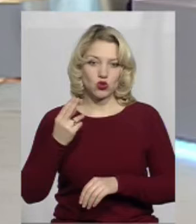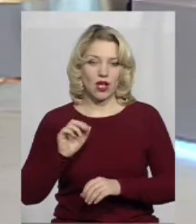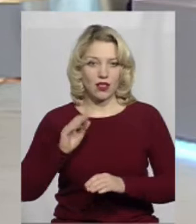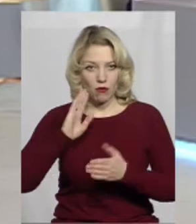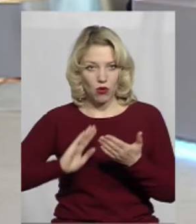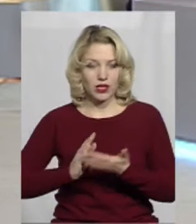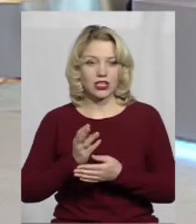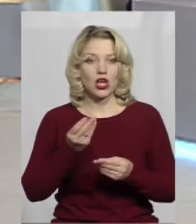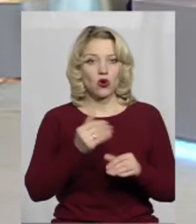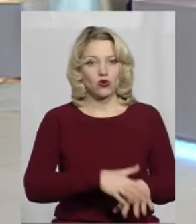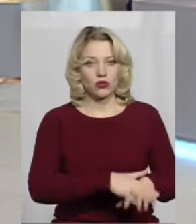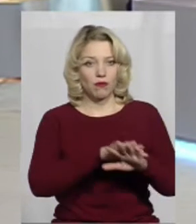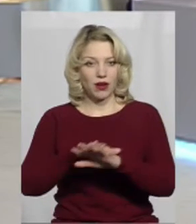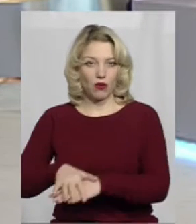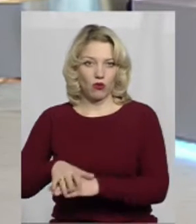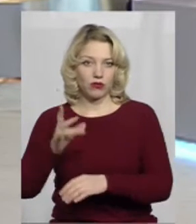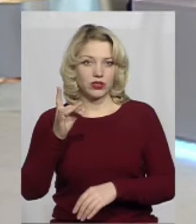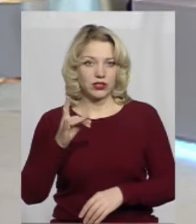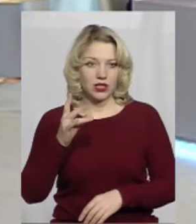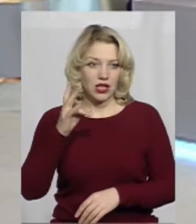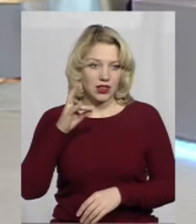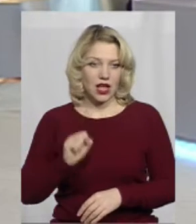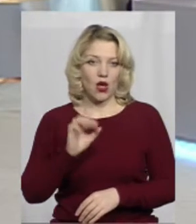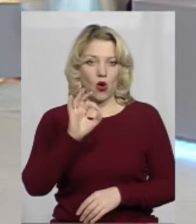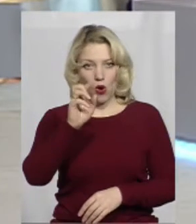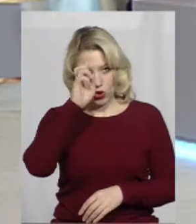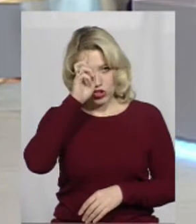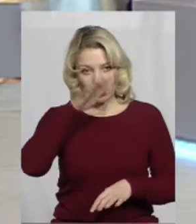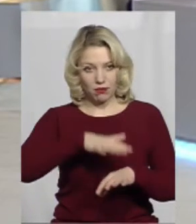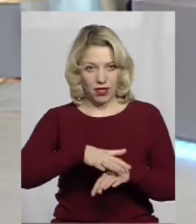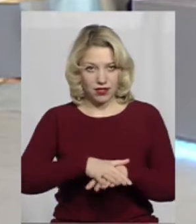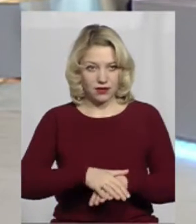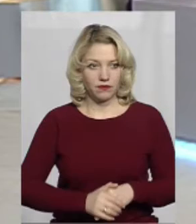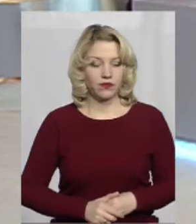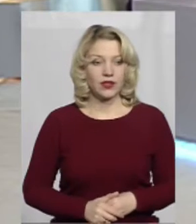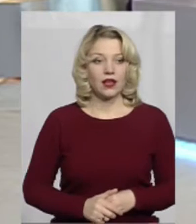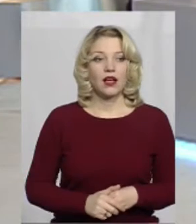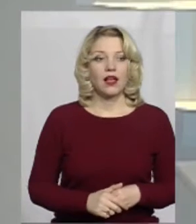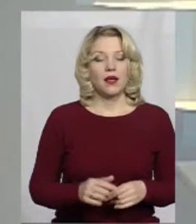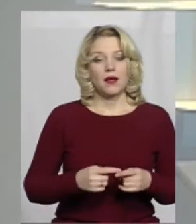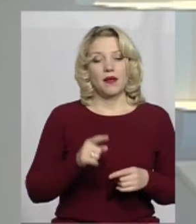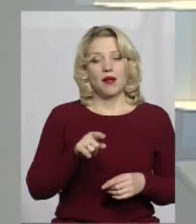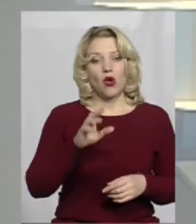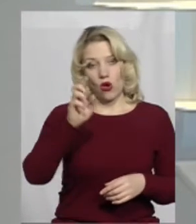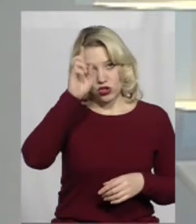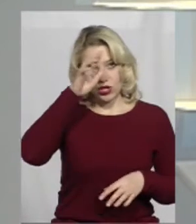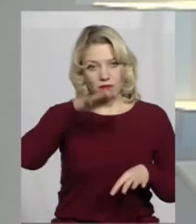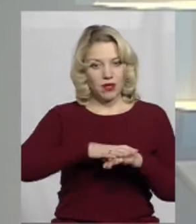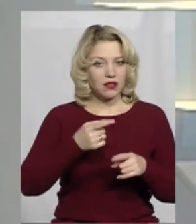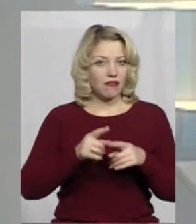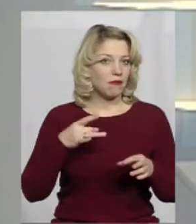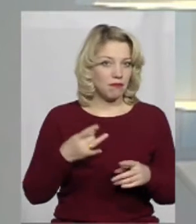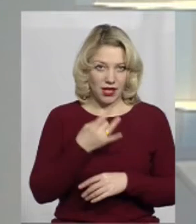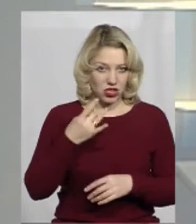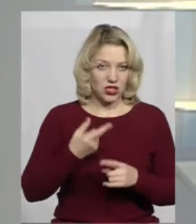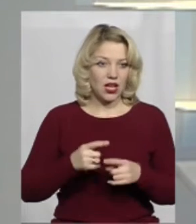шляхом перерахування коштів на акціональне товариство Ощадбанк. От вперше схема субсидій вводиться Ощадбанк. Скажіть, пані